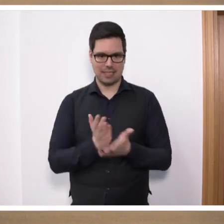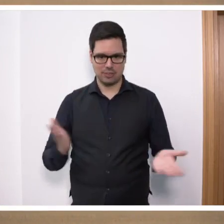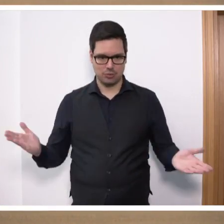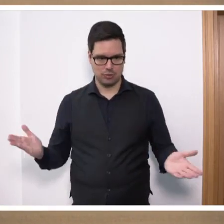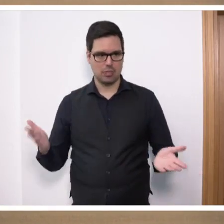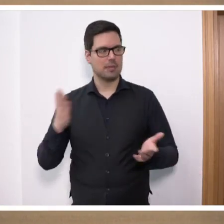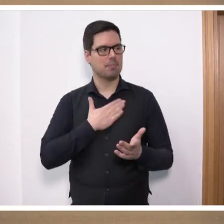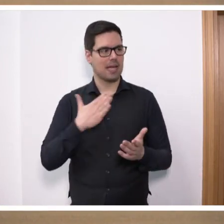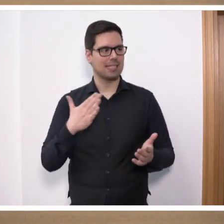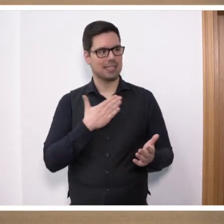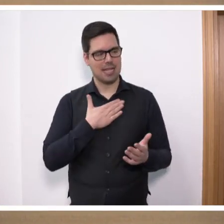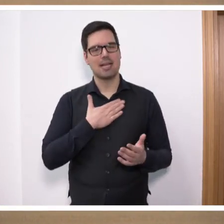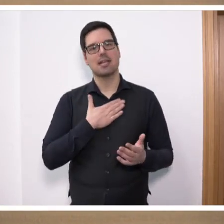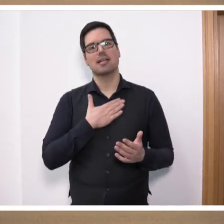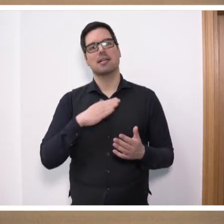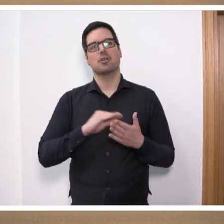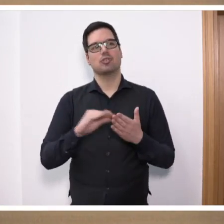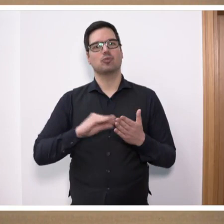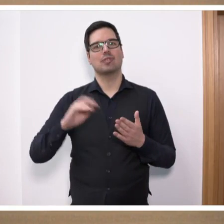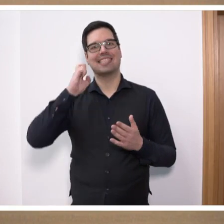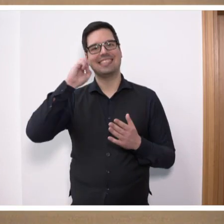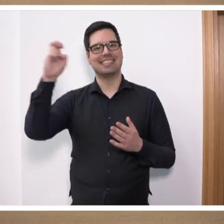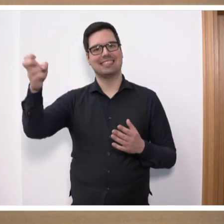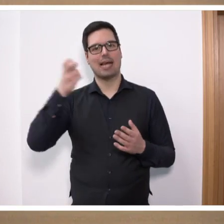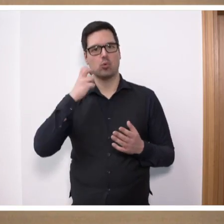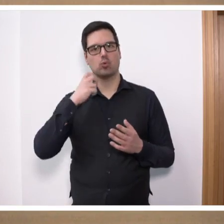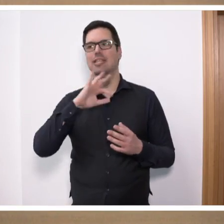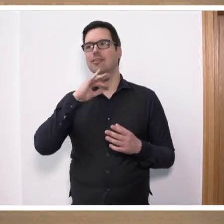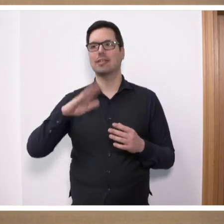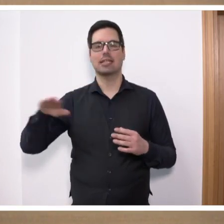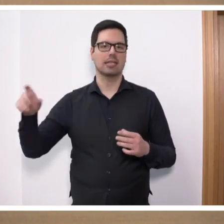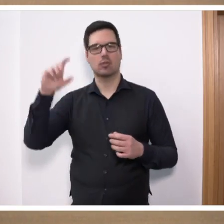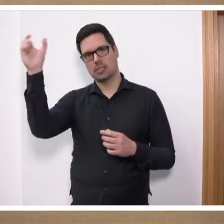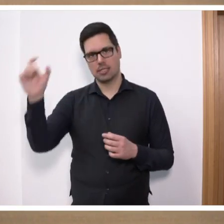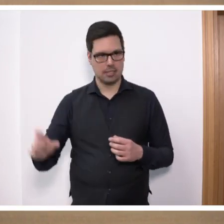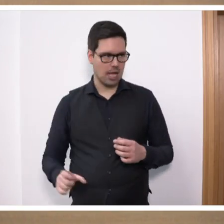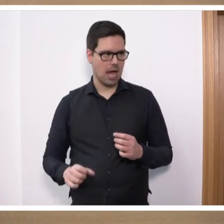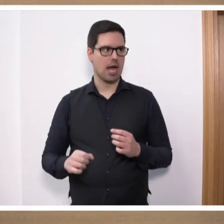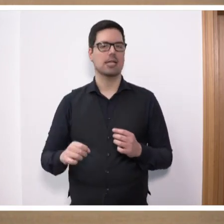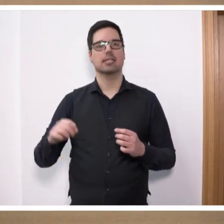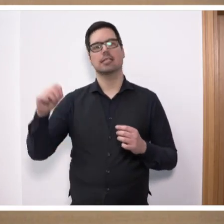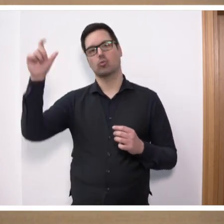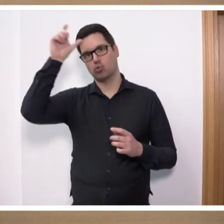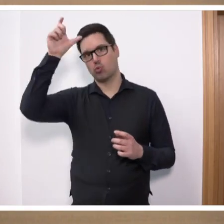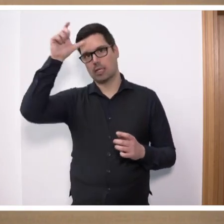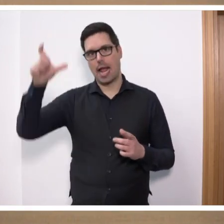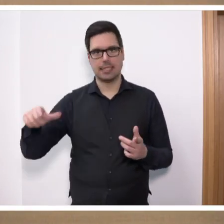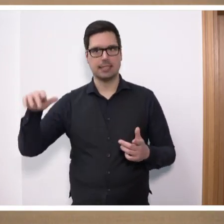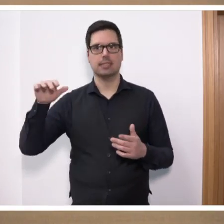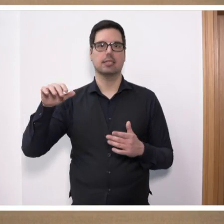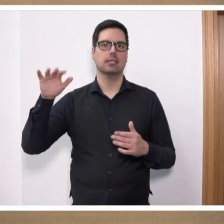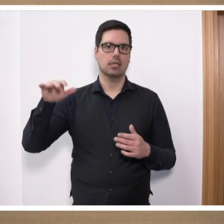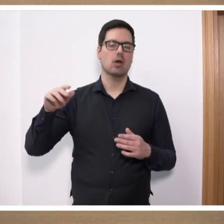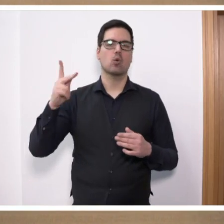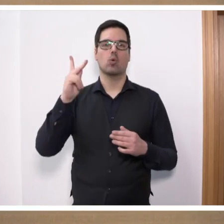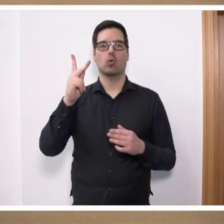in meiner Schule in Saarlouis, wo ich viele Kinder aufgenommen habe aus Italien zuerst und später aus der Türkei und dann noch später aus dem